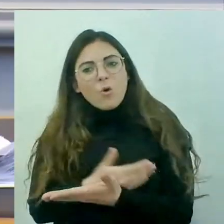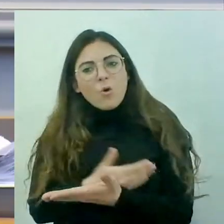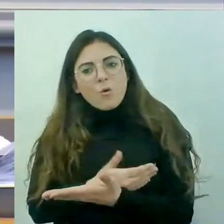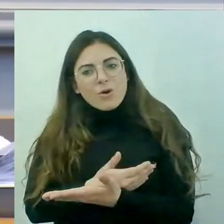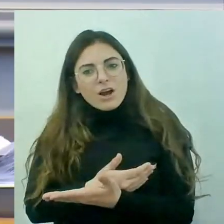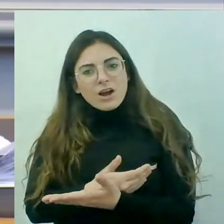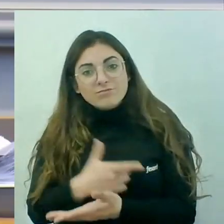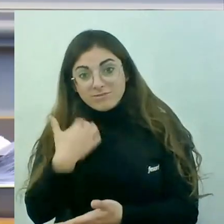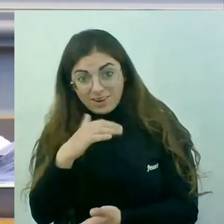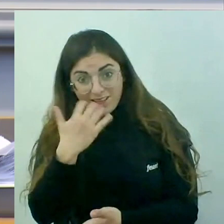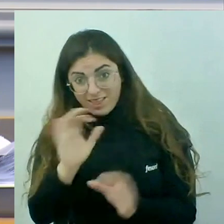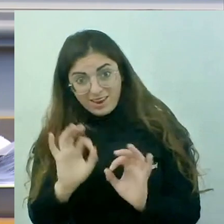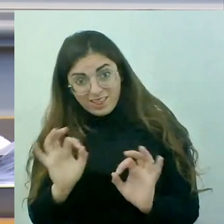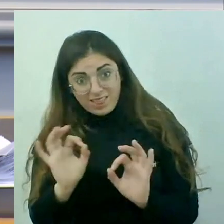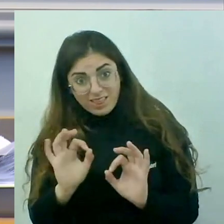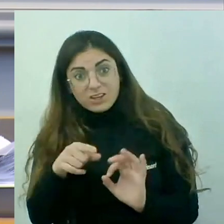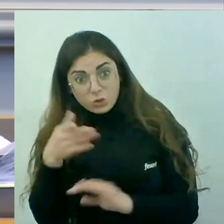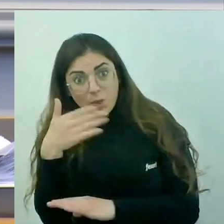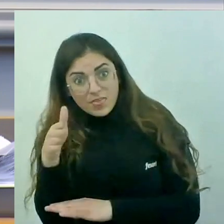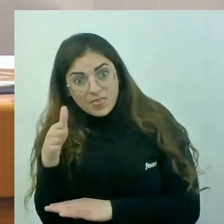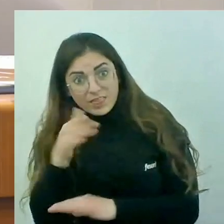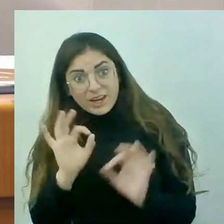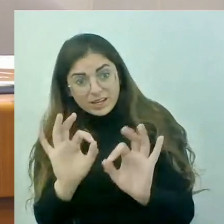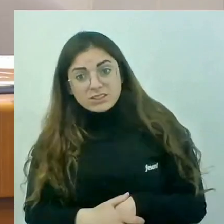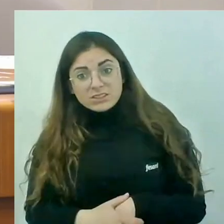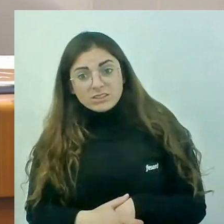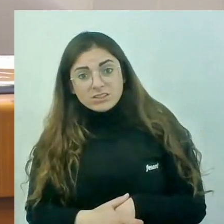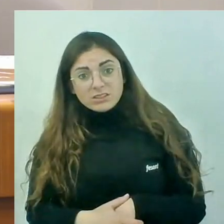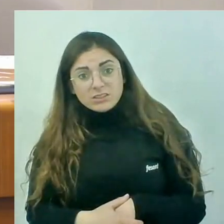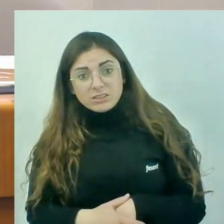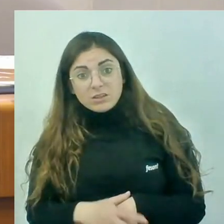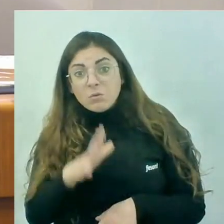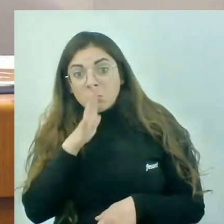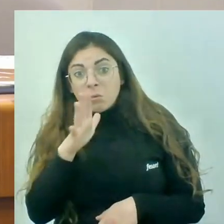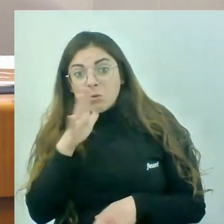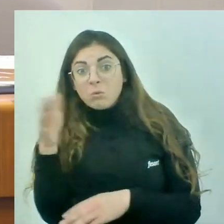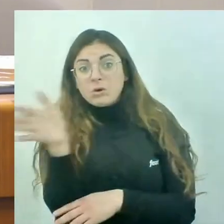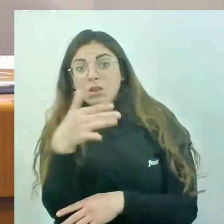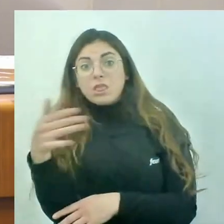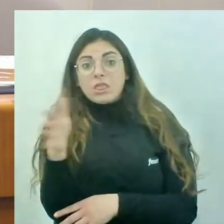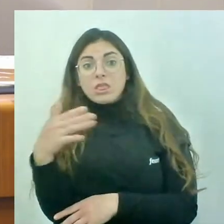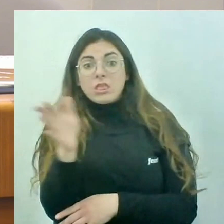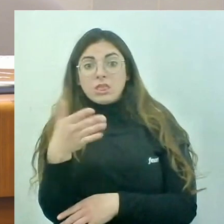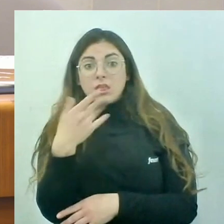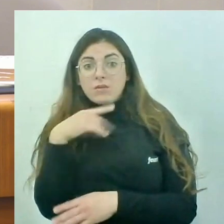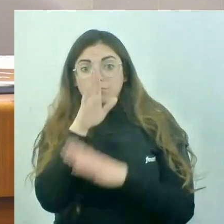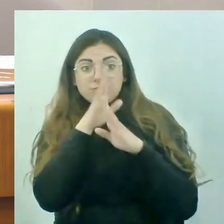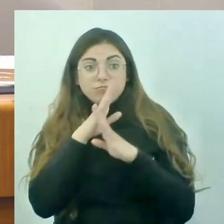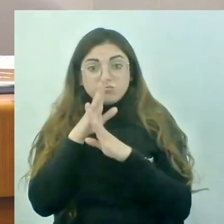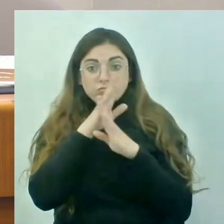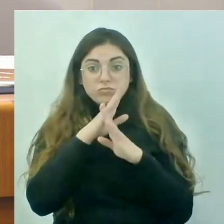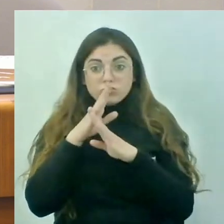Estàs a la seva bandera? Aquesta és la seva bandera perquè per davant vostès ens venen d'aquesta manera. Però per darrere, el que